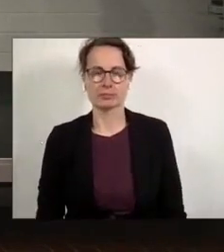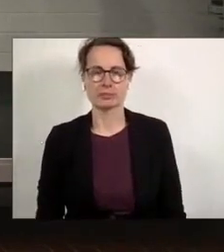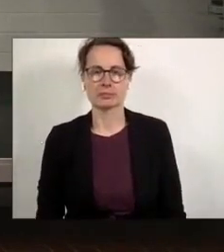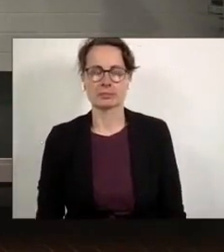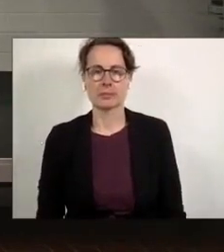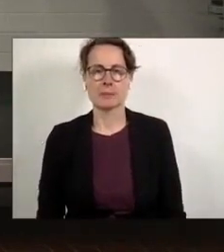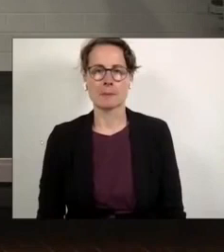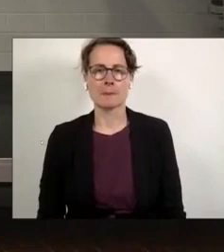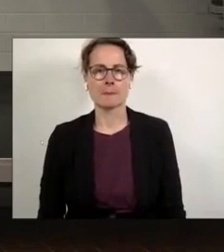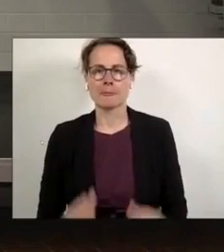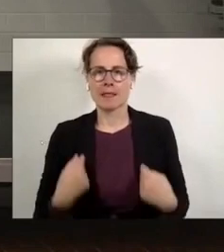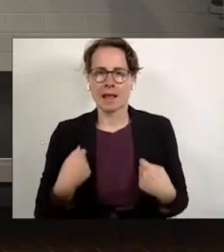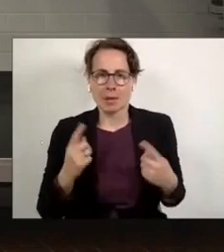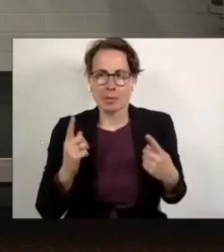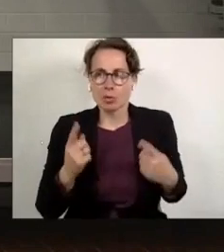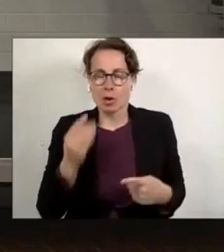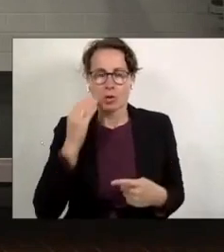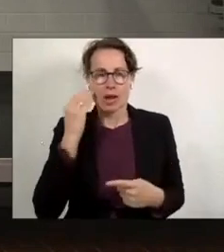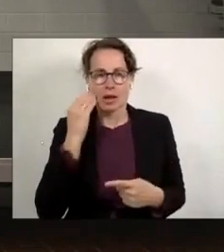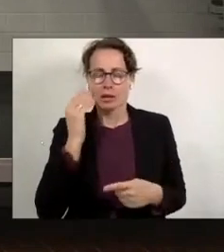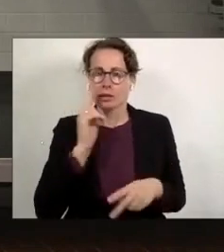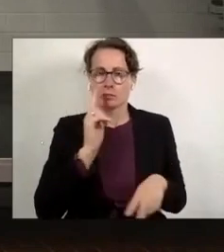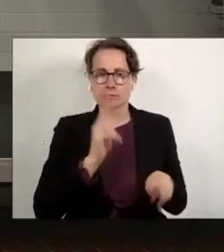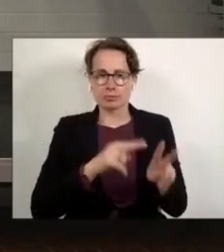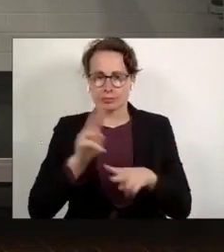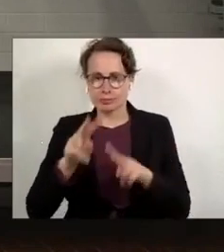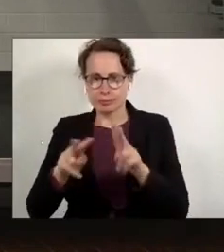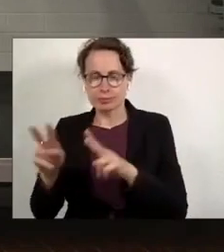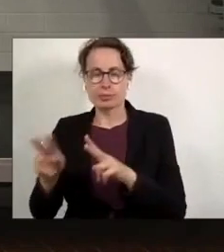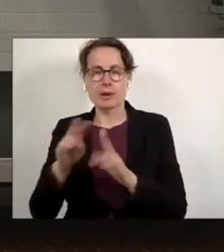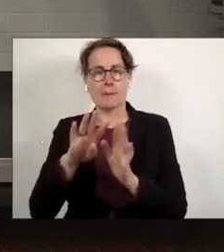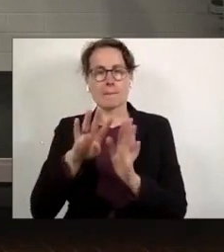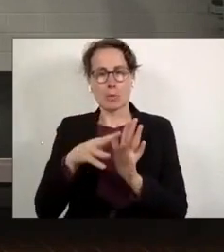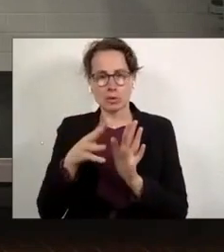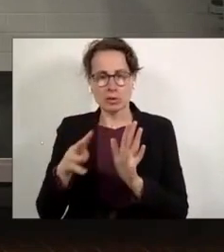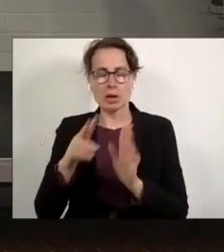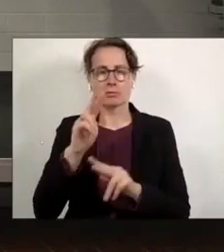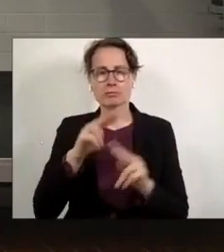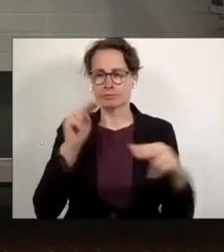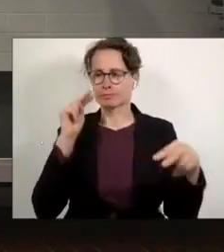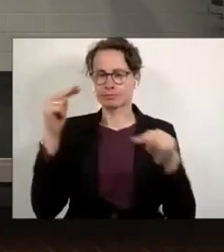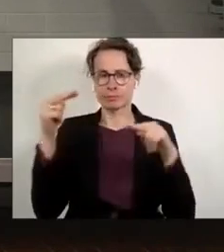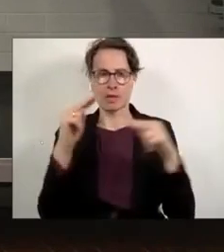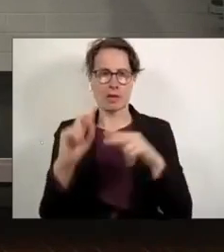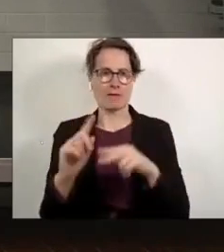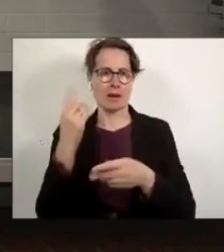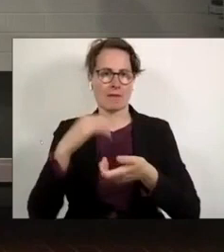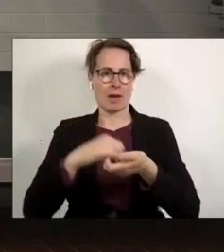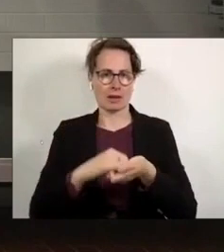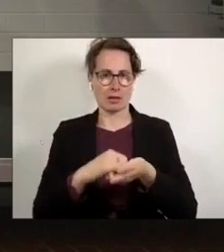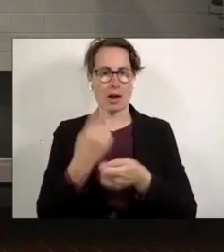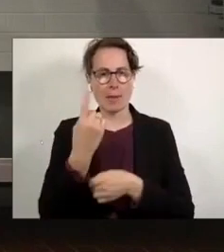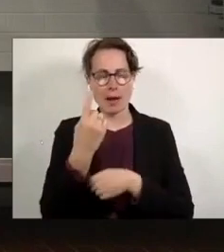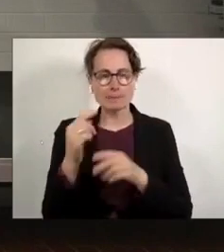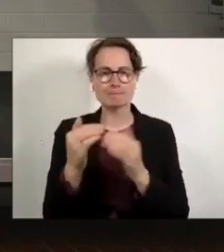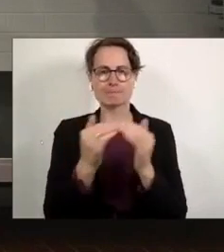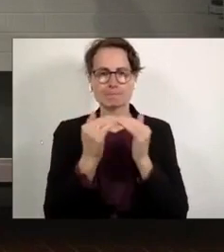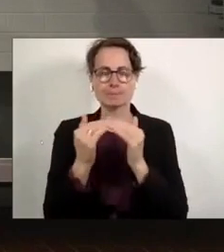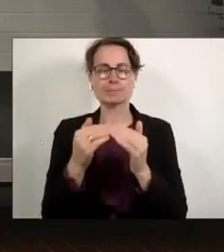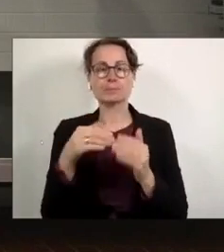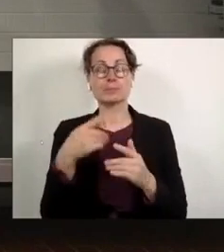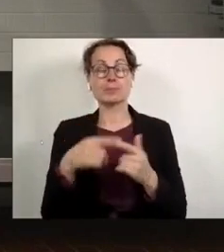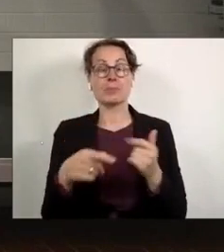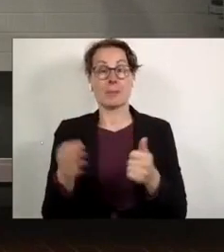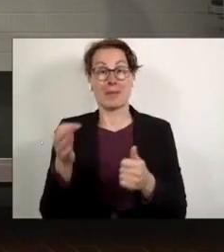Aber wir mussten auch lernen, dass es verschiedene Deutungsmuster gibt über die Wiedervereinigung. Bloß eine scheint immer gleich zu sein. Migranten, POC oder